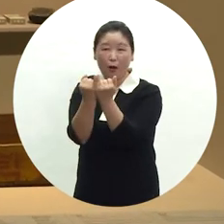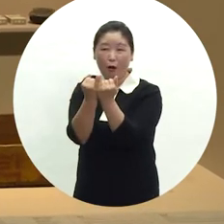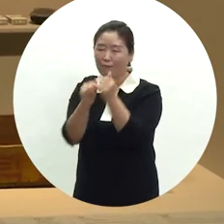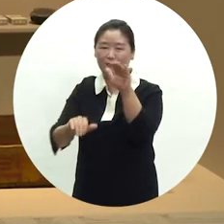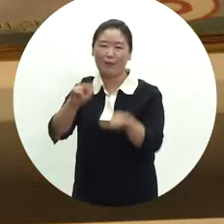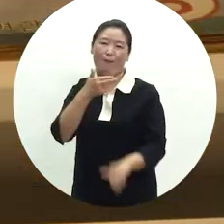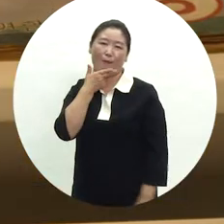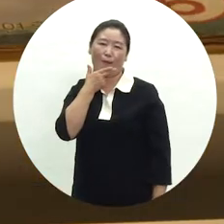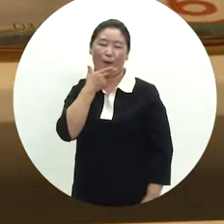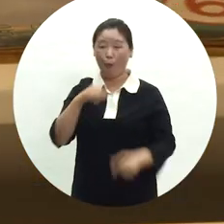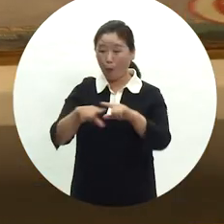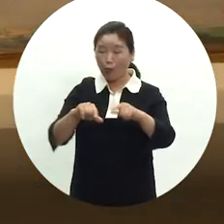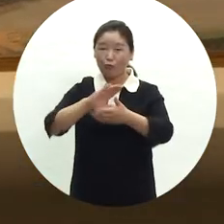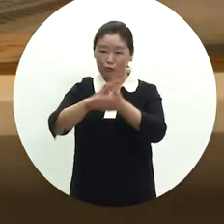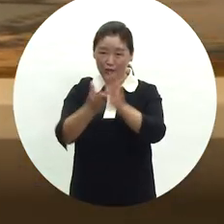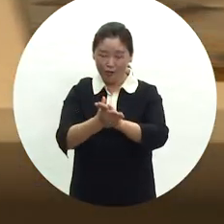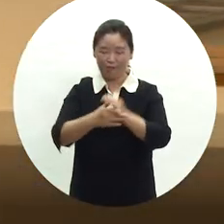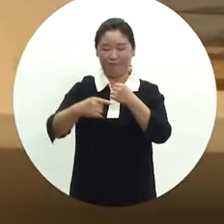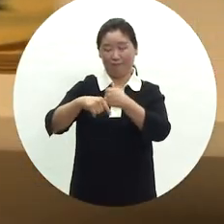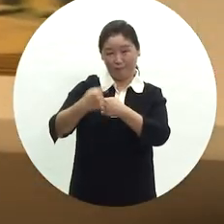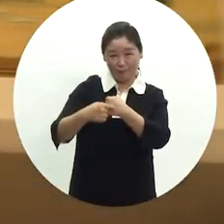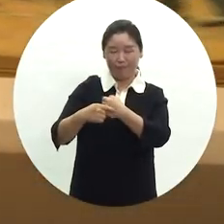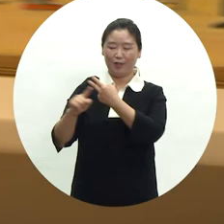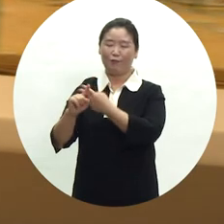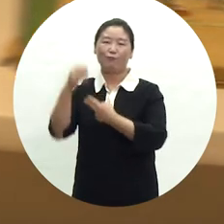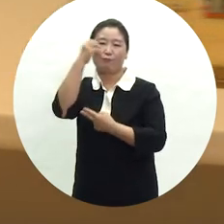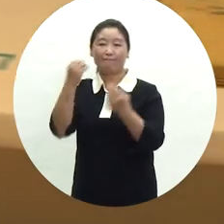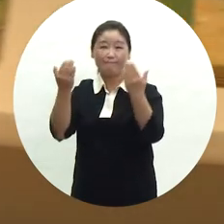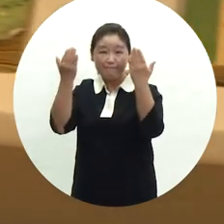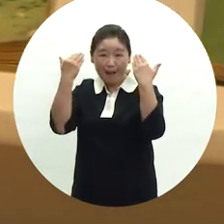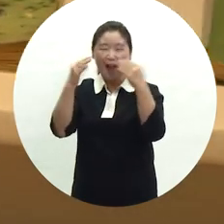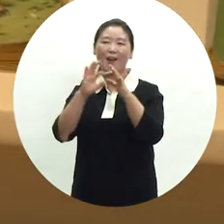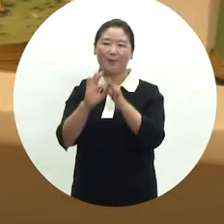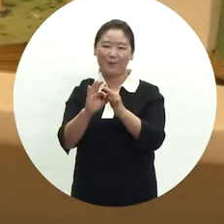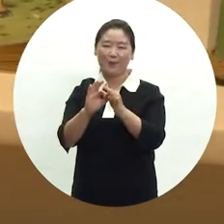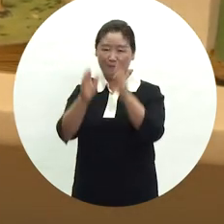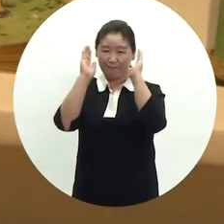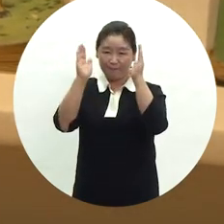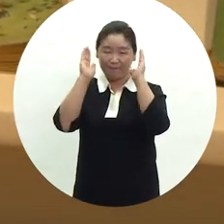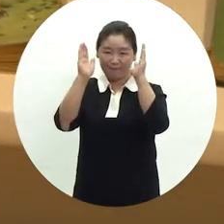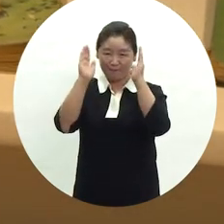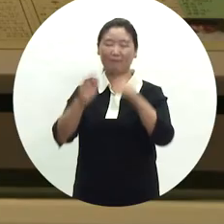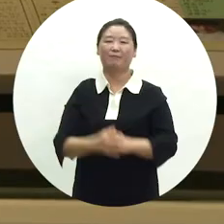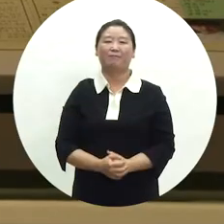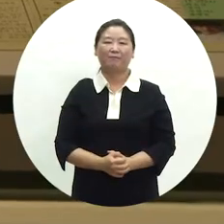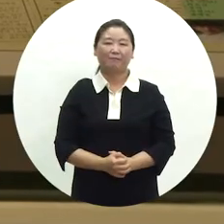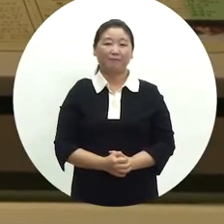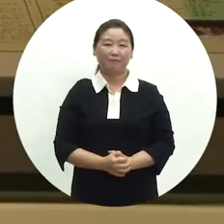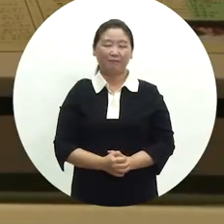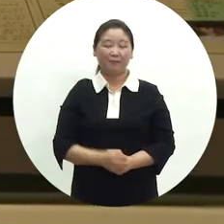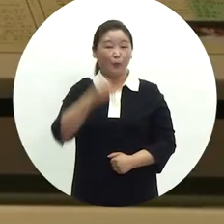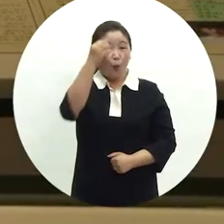일반적으로 유치원과 초등학교, 중고등학교 등에서 지식을 배우고 익힙니다. 이후